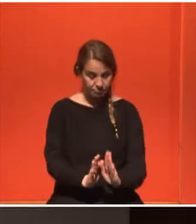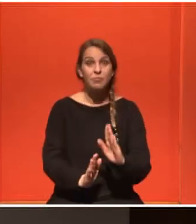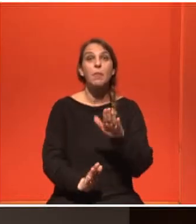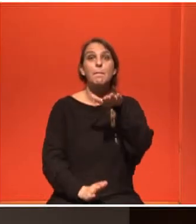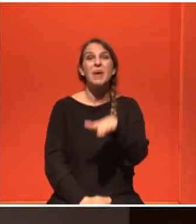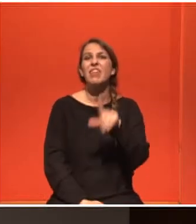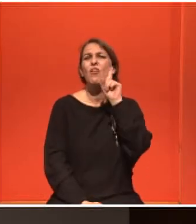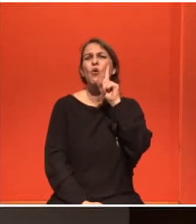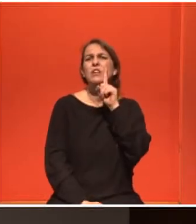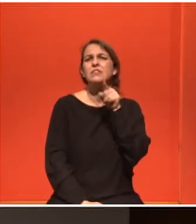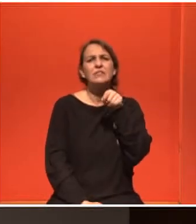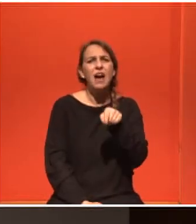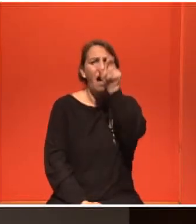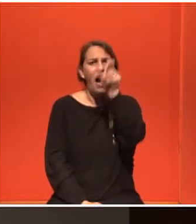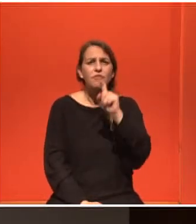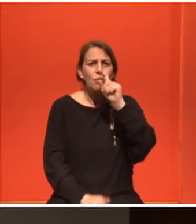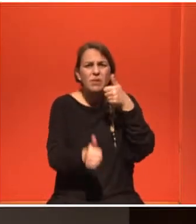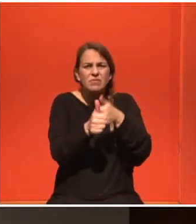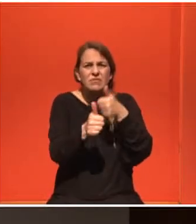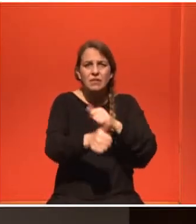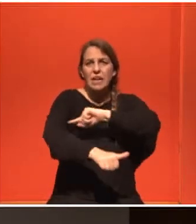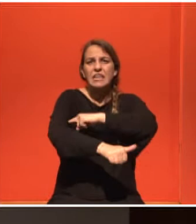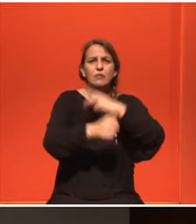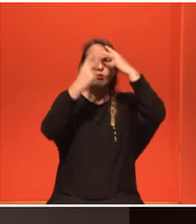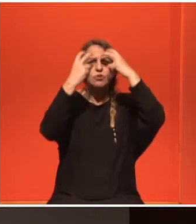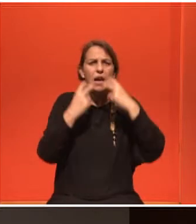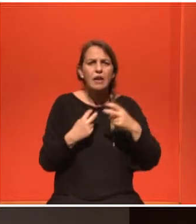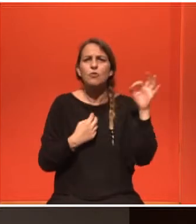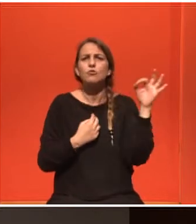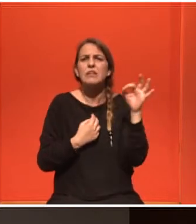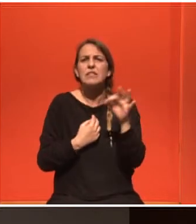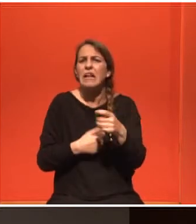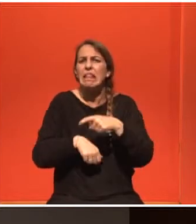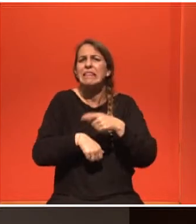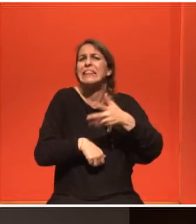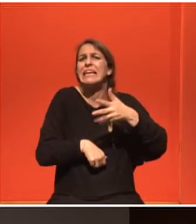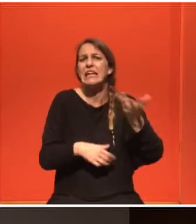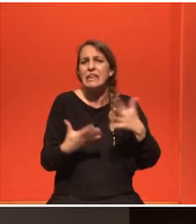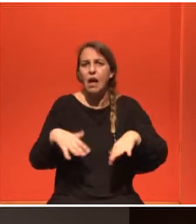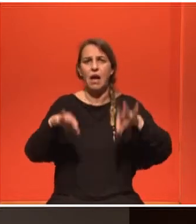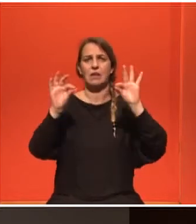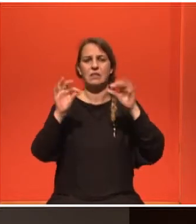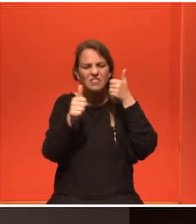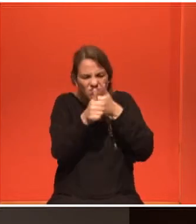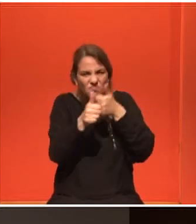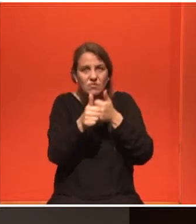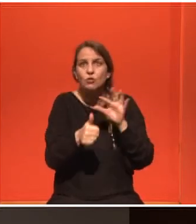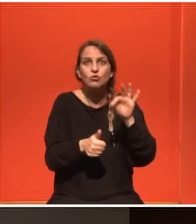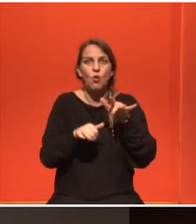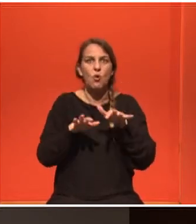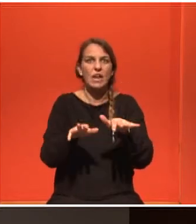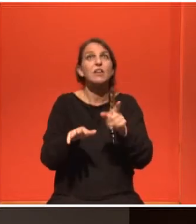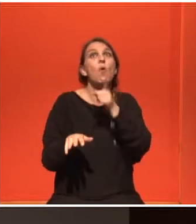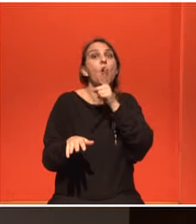μιλάω για τη μαστογραφία μόνο. Μιλάω για την γλυνική εξέταση και αν χρειάζεται κάτι άλλο. Ανάλογα με το